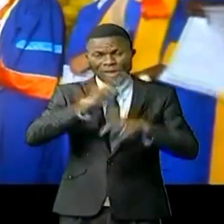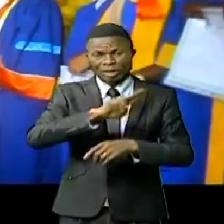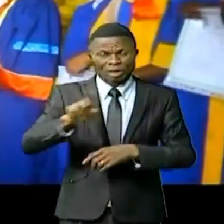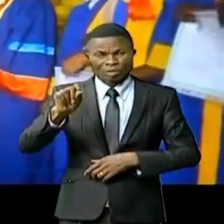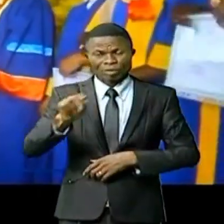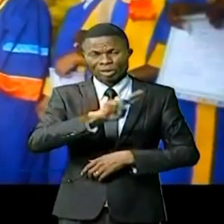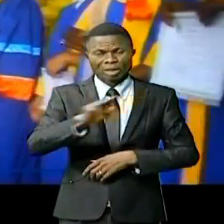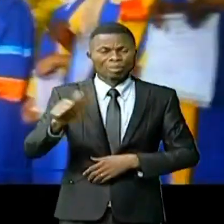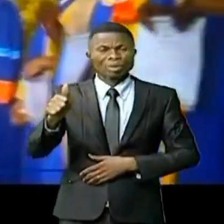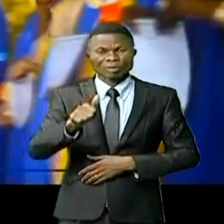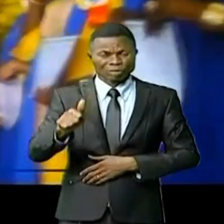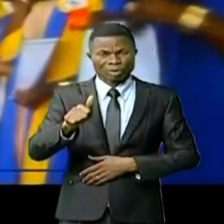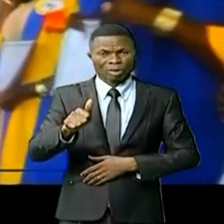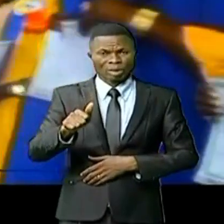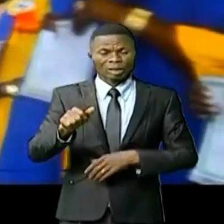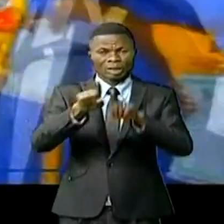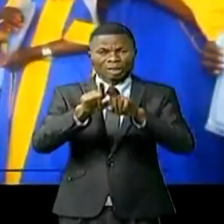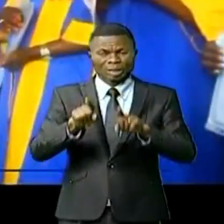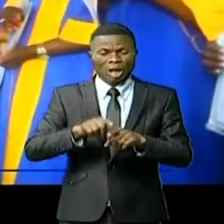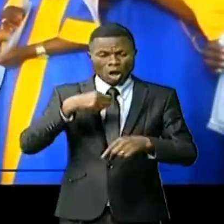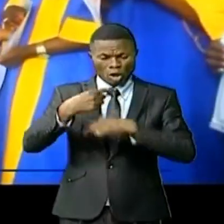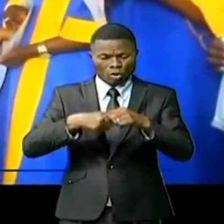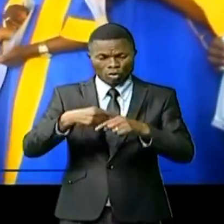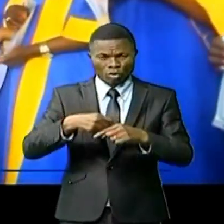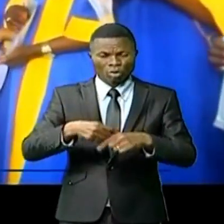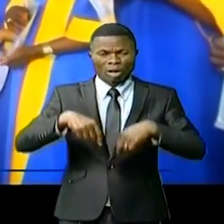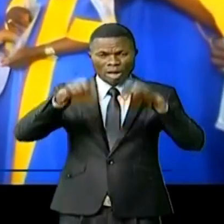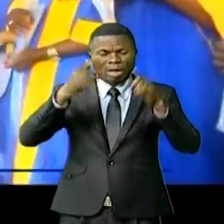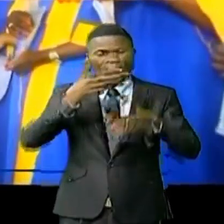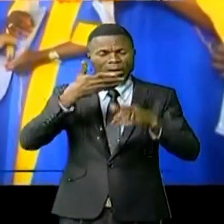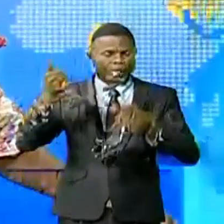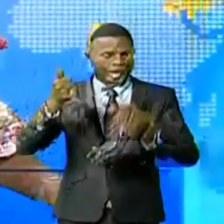2020-2021 est augure des lendemains meilleurs.